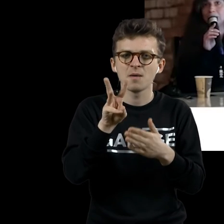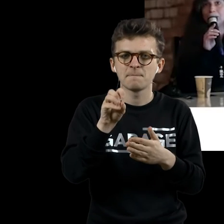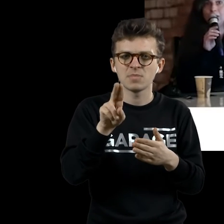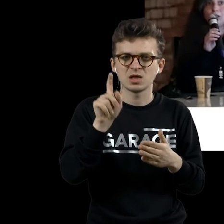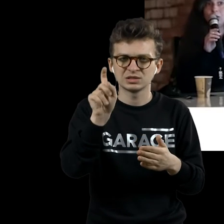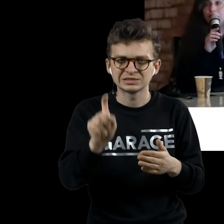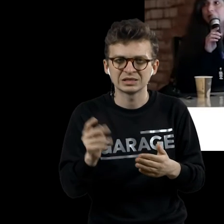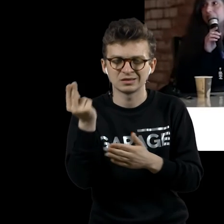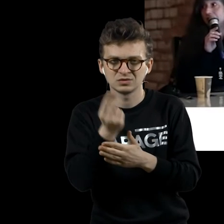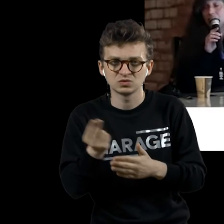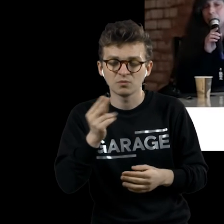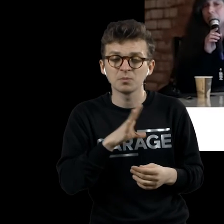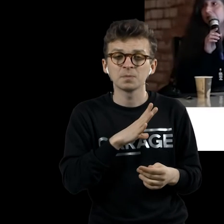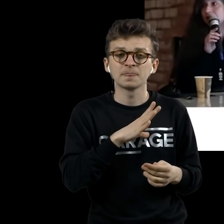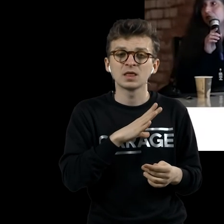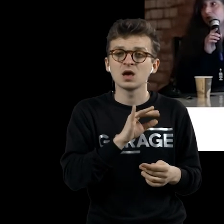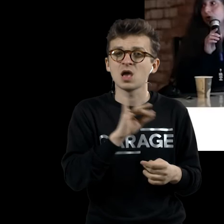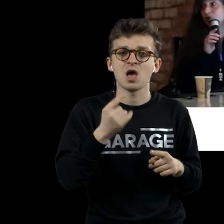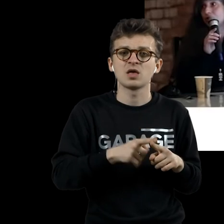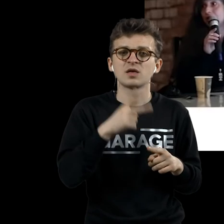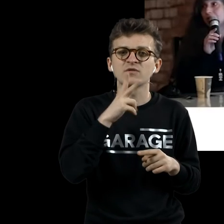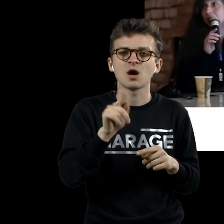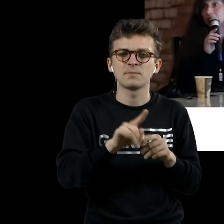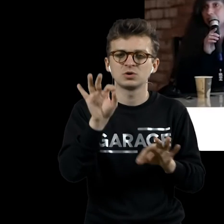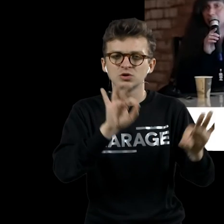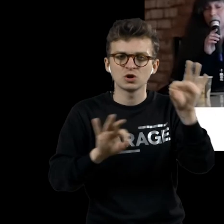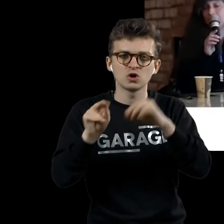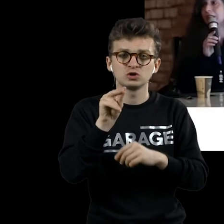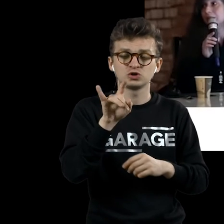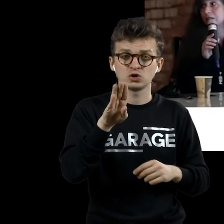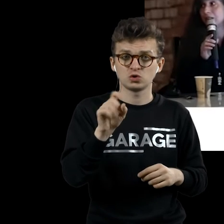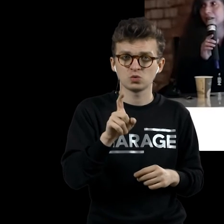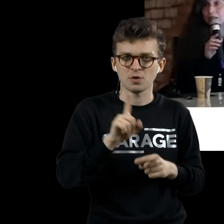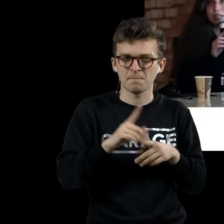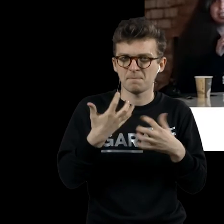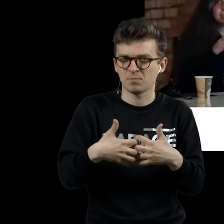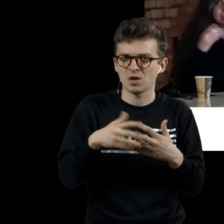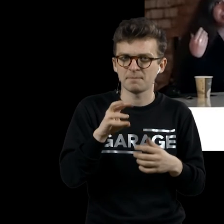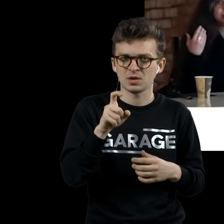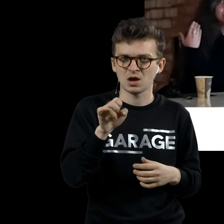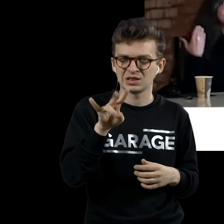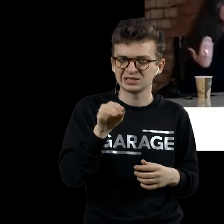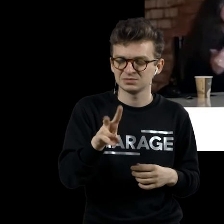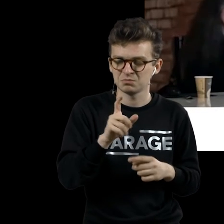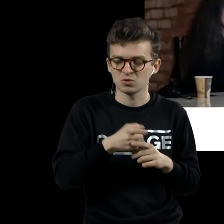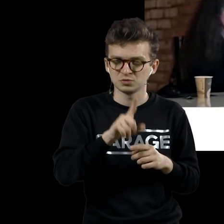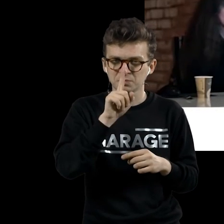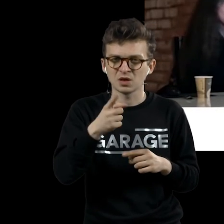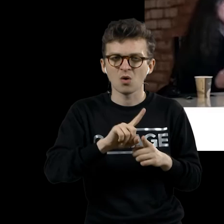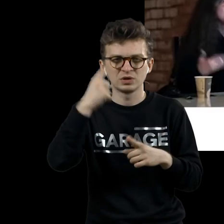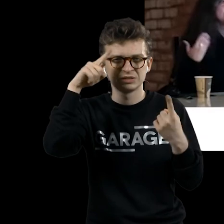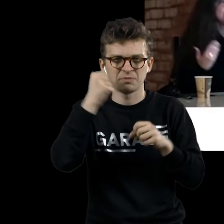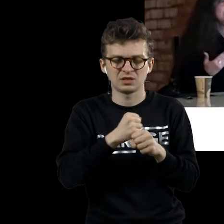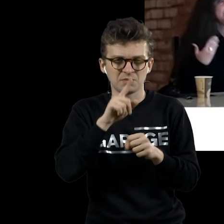странное произведение, которое выглядит как чертеж некого механизма, некого странного изобретения,